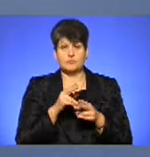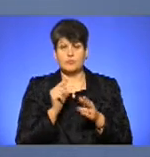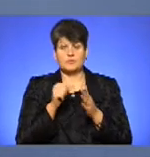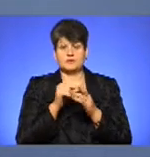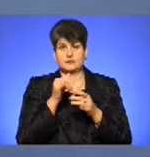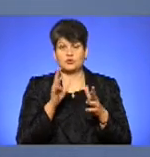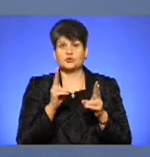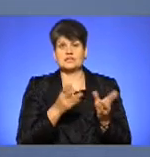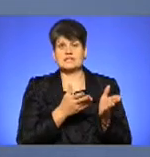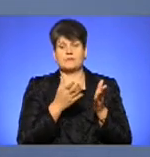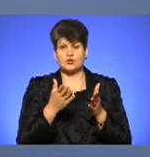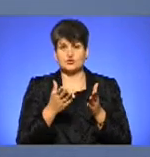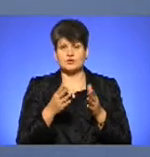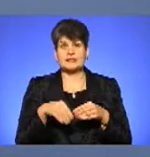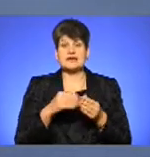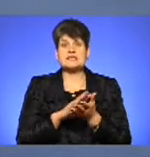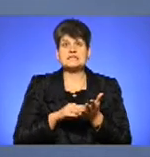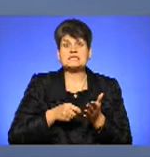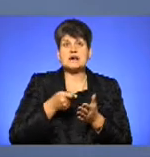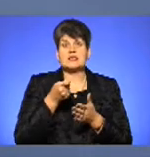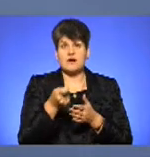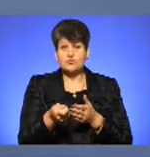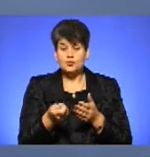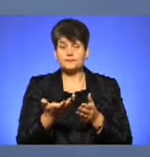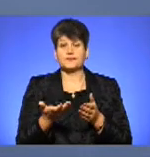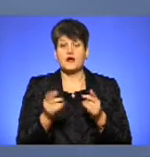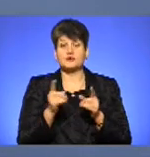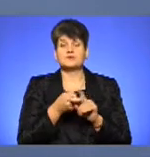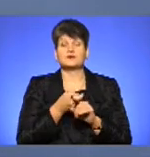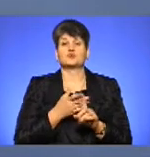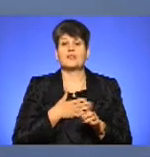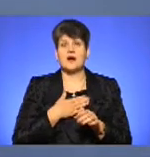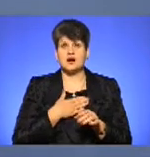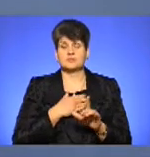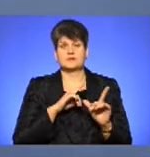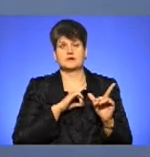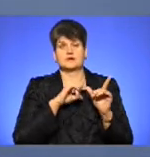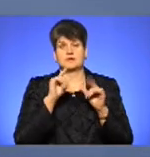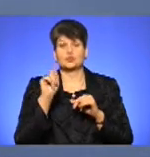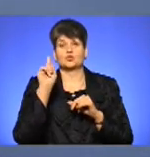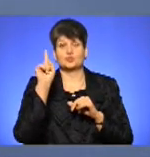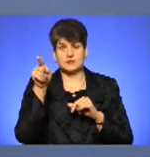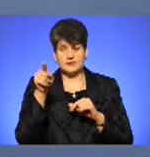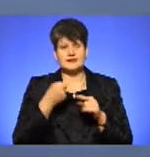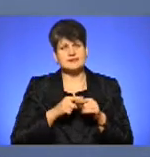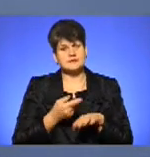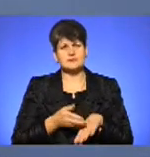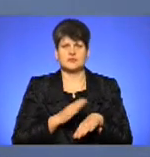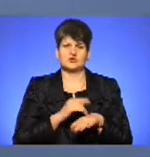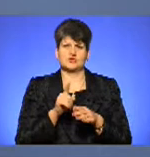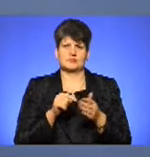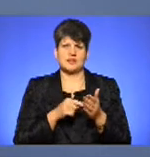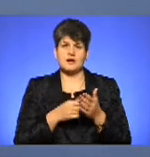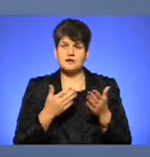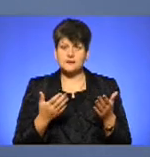той, хто запрошує, тепер наперед дає заявку. А от що стосується наших, які гастролюють там, оце складніше питання.